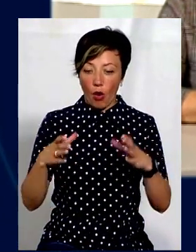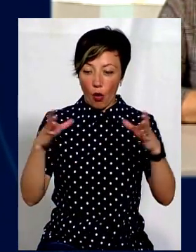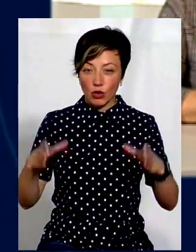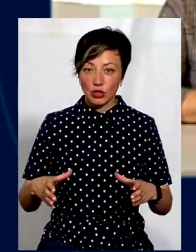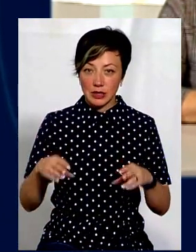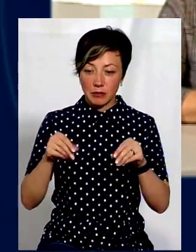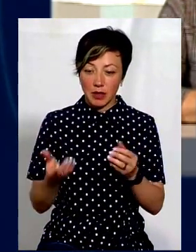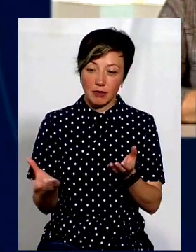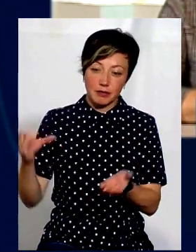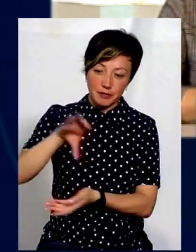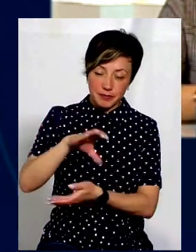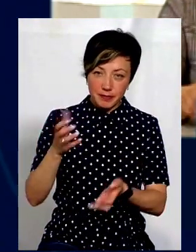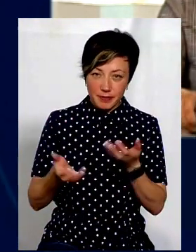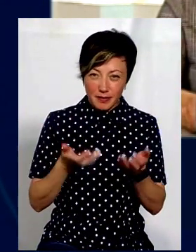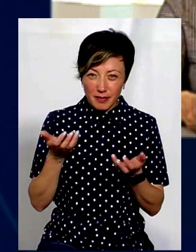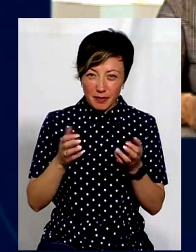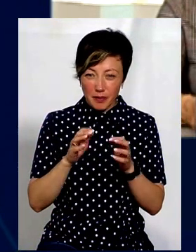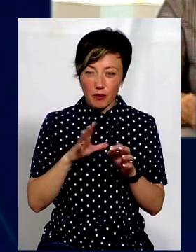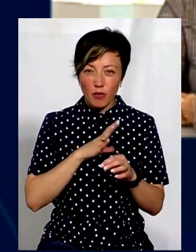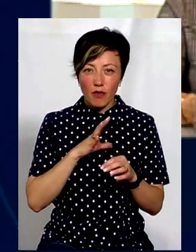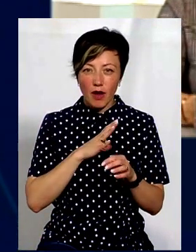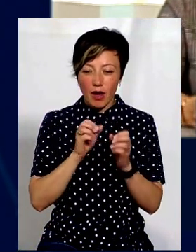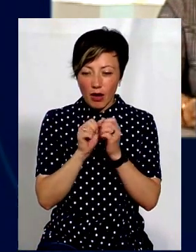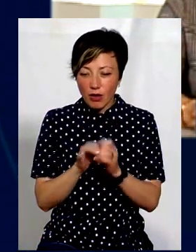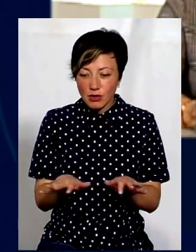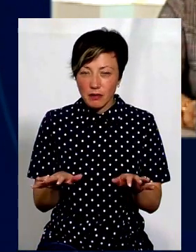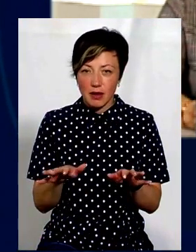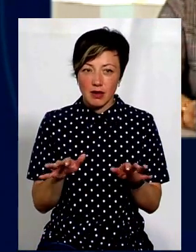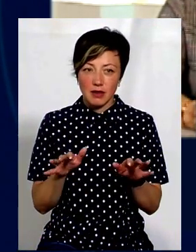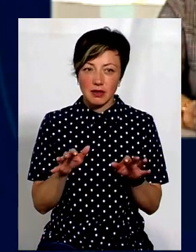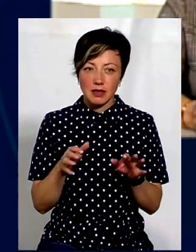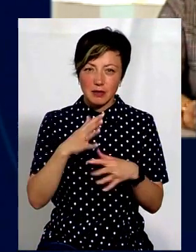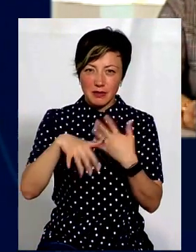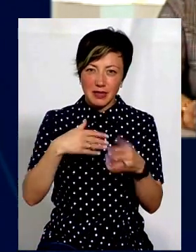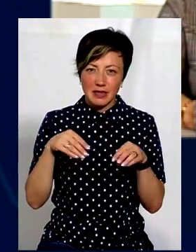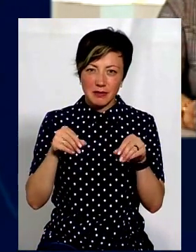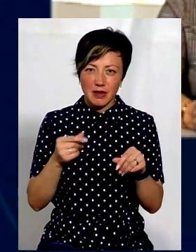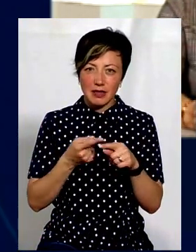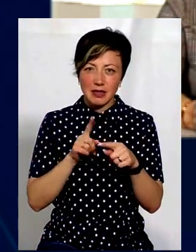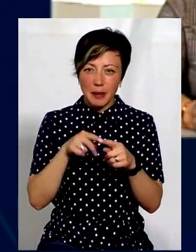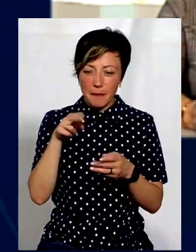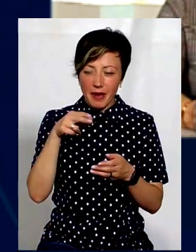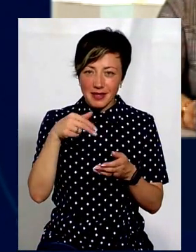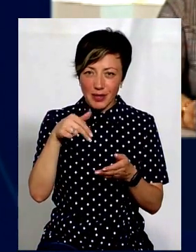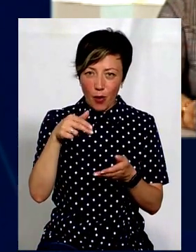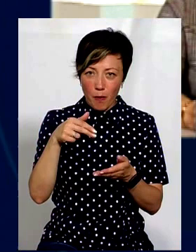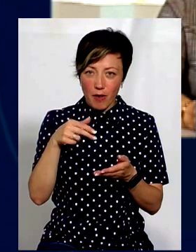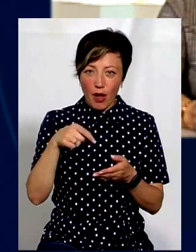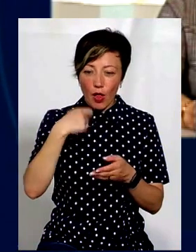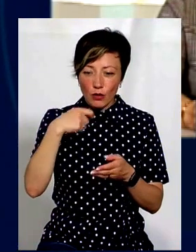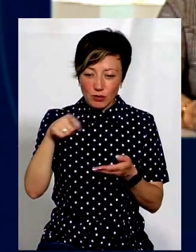І дуже кропітка робота, тому що вона, буває, розсипається, переміщиться з землею. І це з пензликом, і з